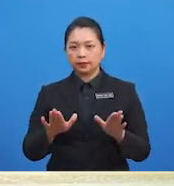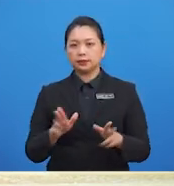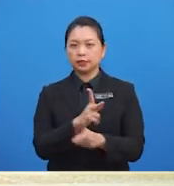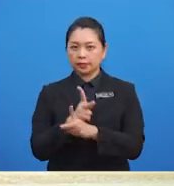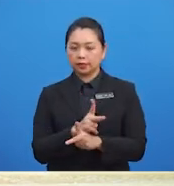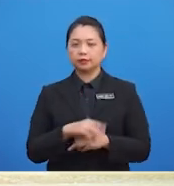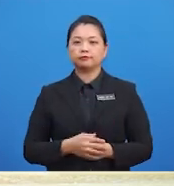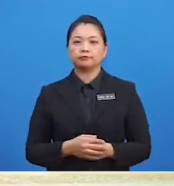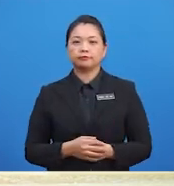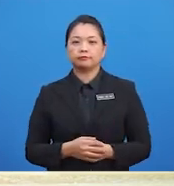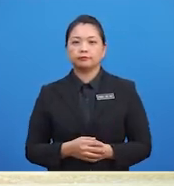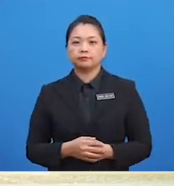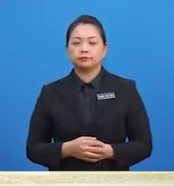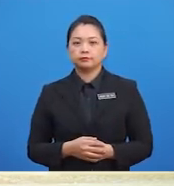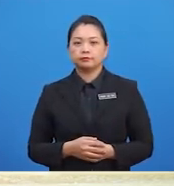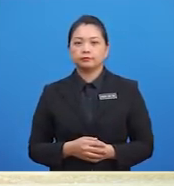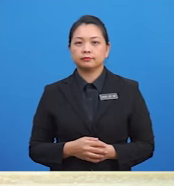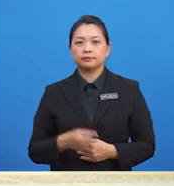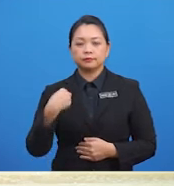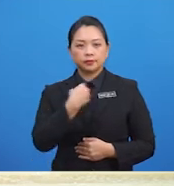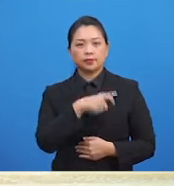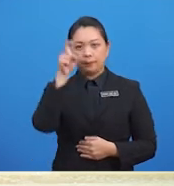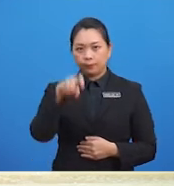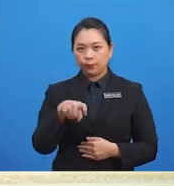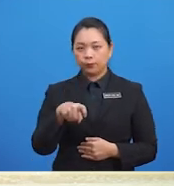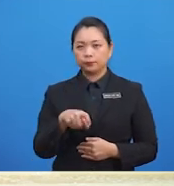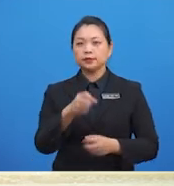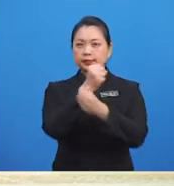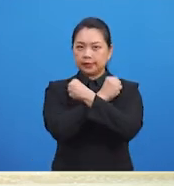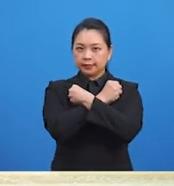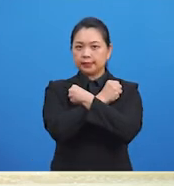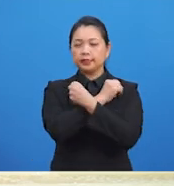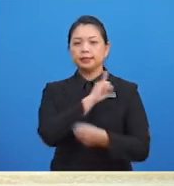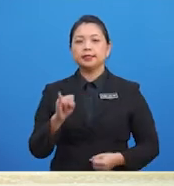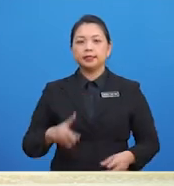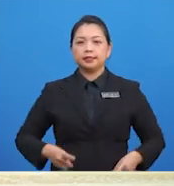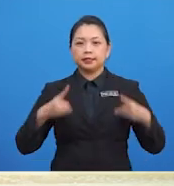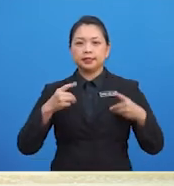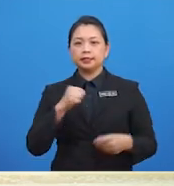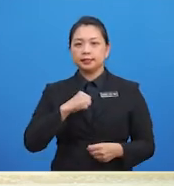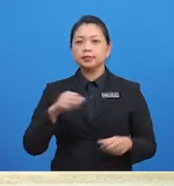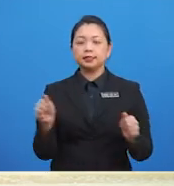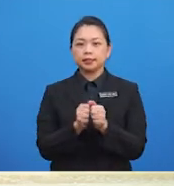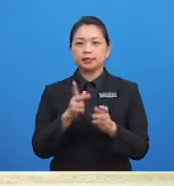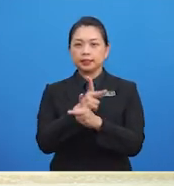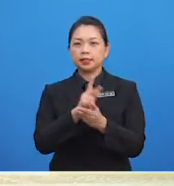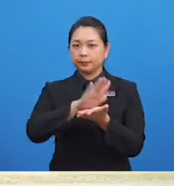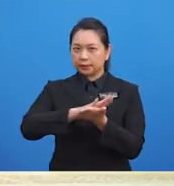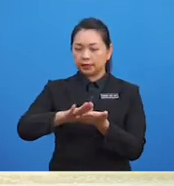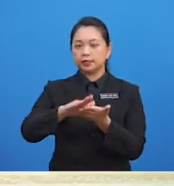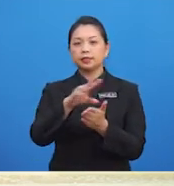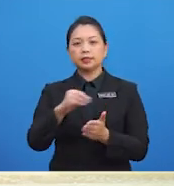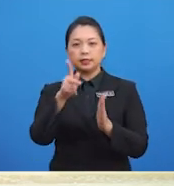Maka kesimpulannya, kita perlu menyayangi diri dengan menjaga kebersihan dan